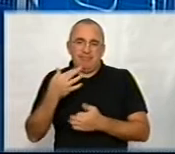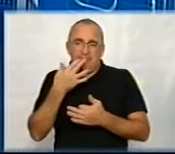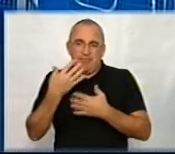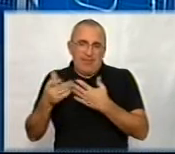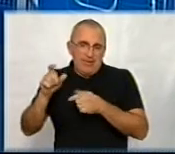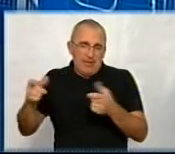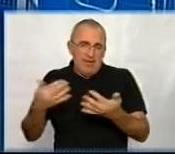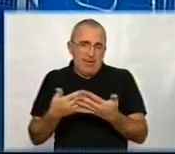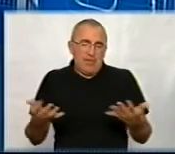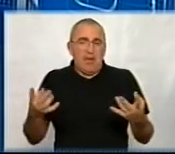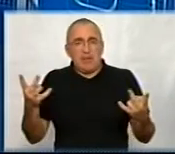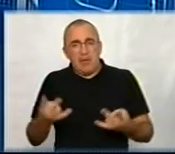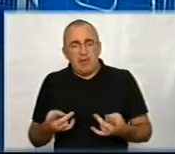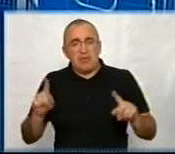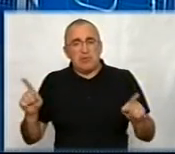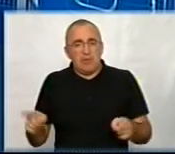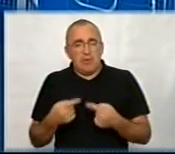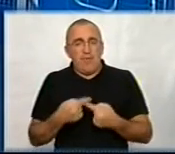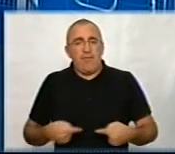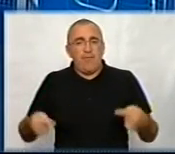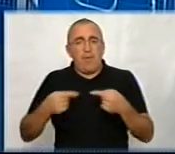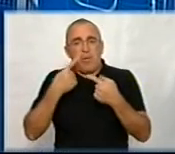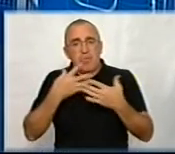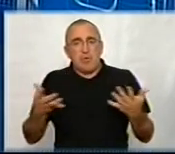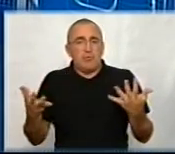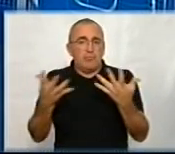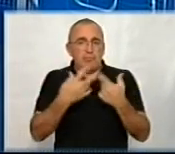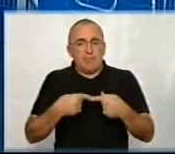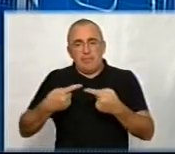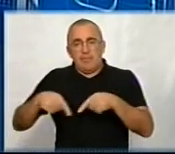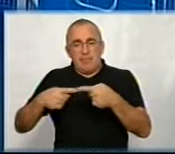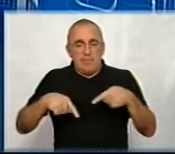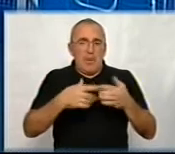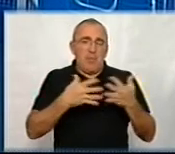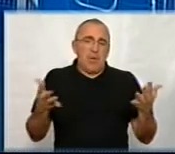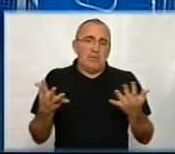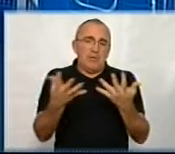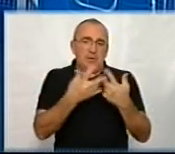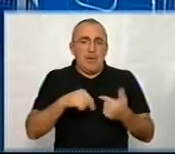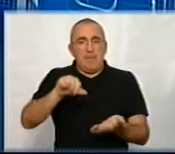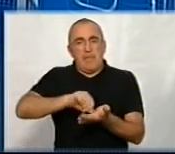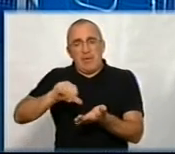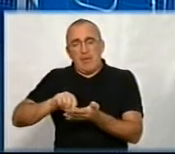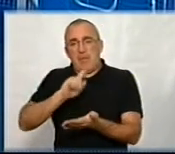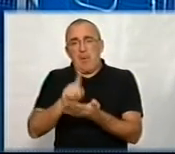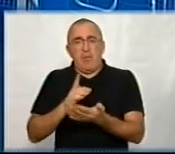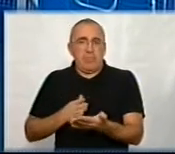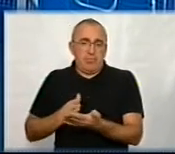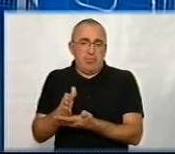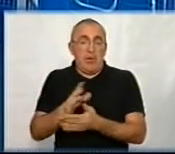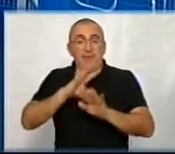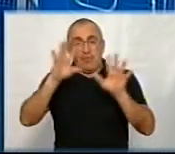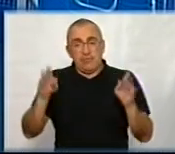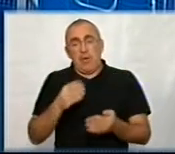говорити про необхідність створювати відповідно більшу кількість дільниць. І відповідно більшу кількість представників, які мають йти. Але в